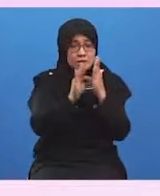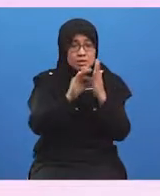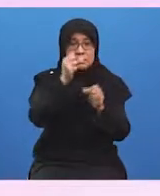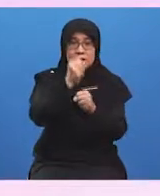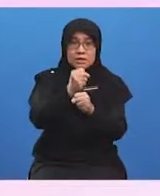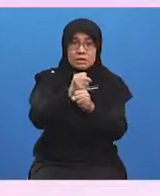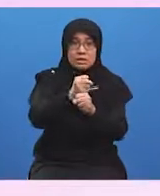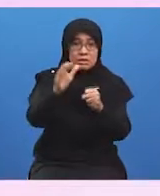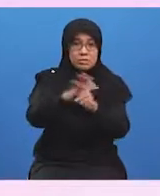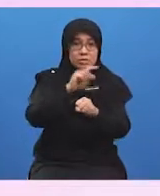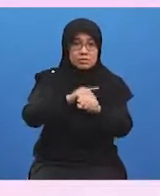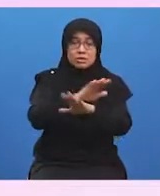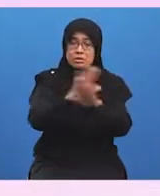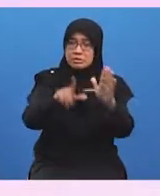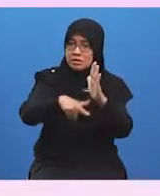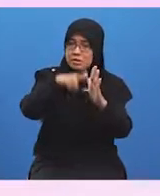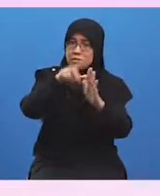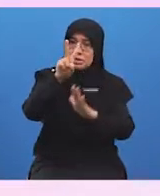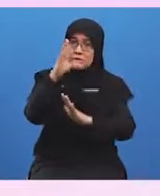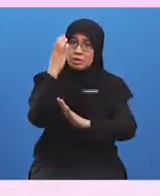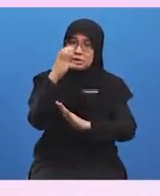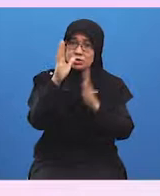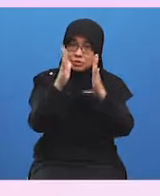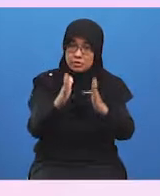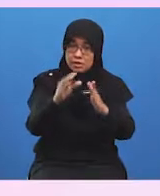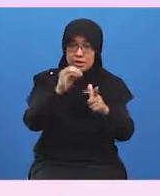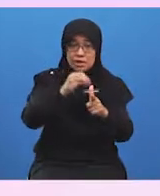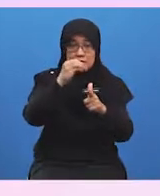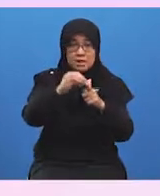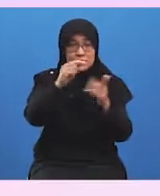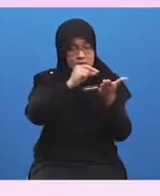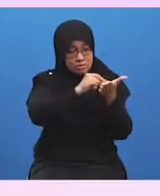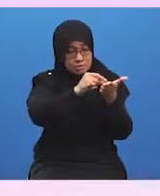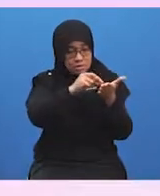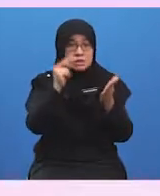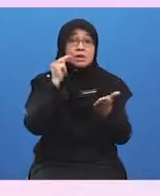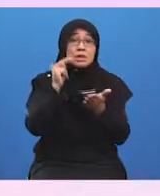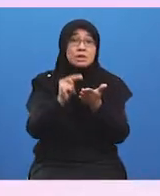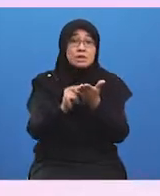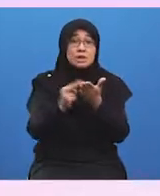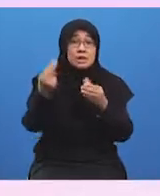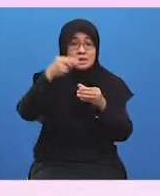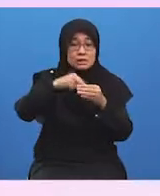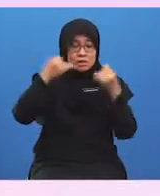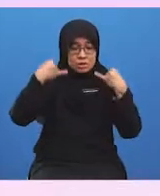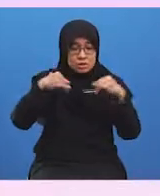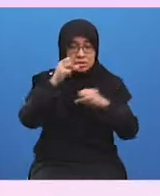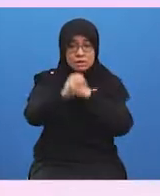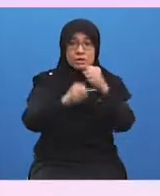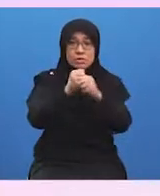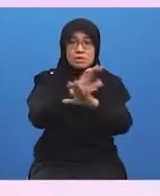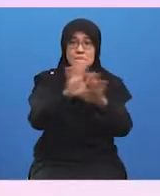sepenuh masa tidak melebihi 200 orang atau mencatatkan nilai hasil jualan tahunan tidak